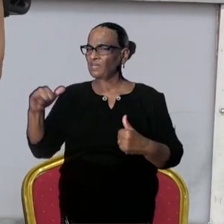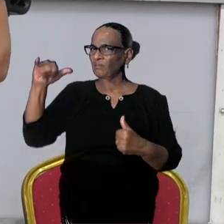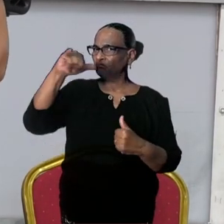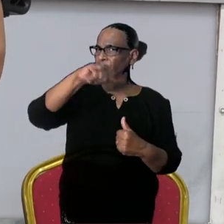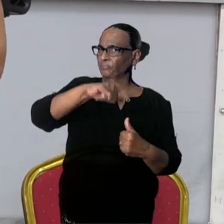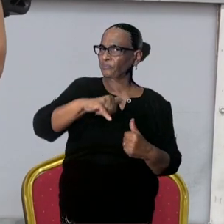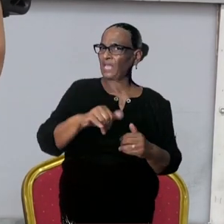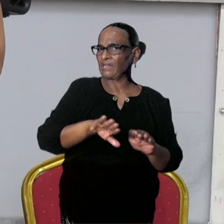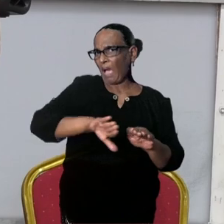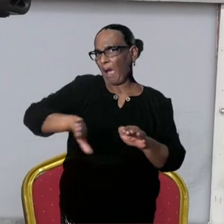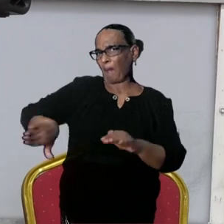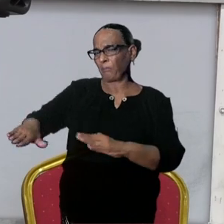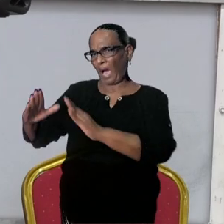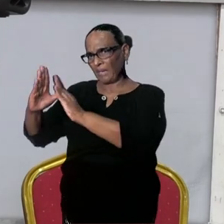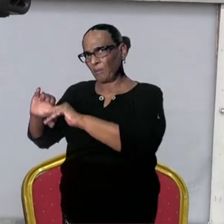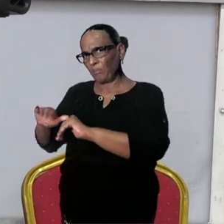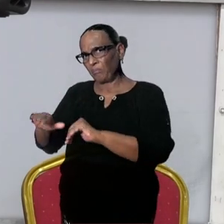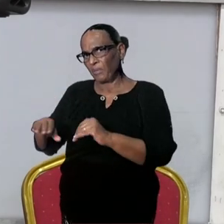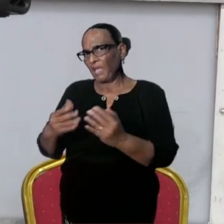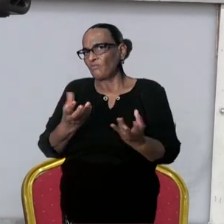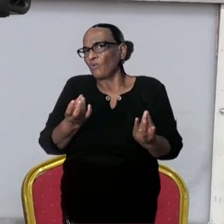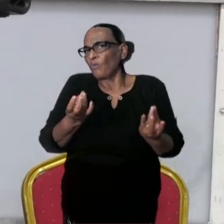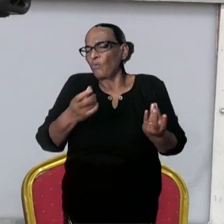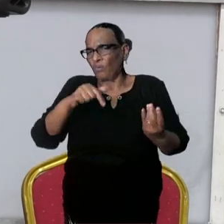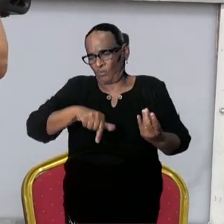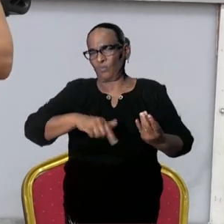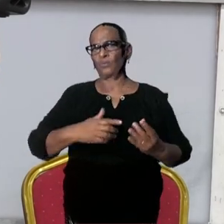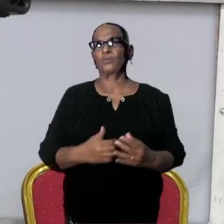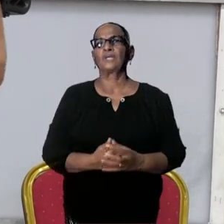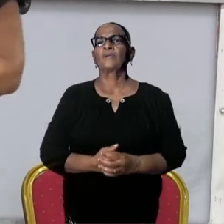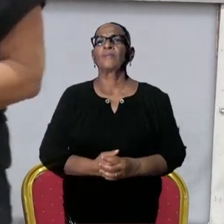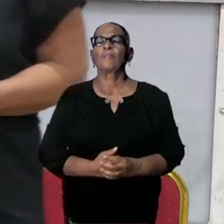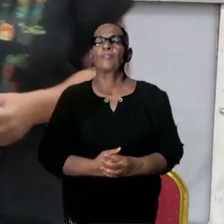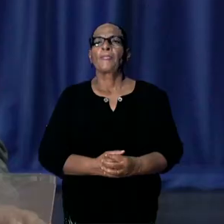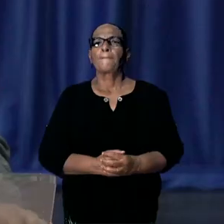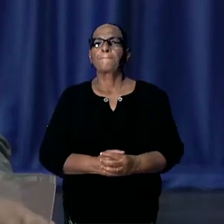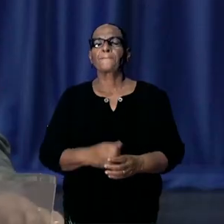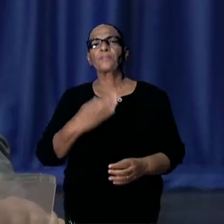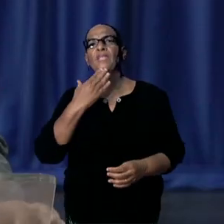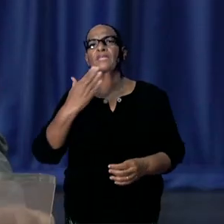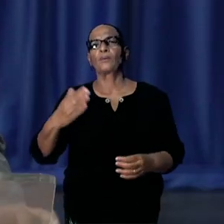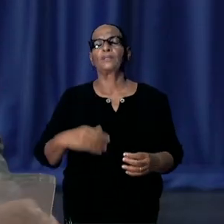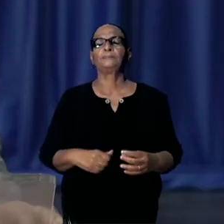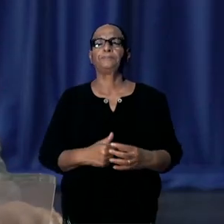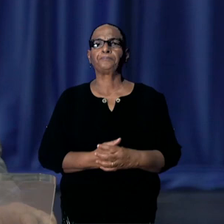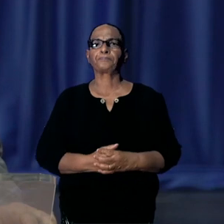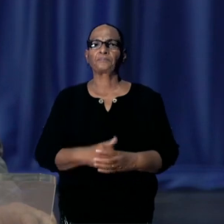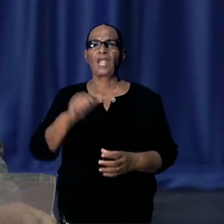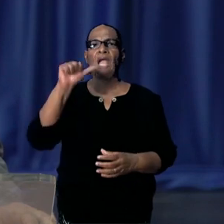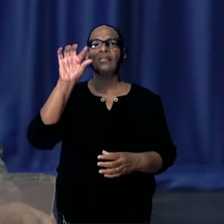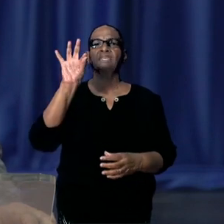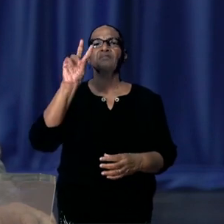hoe het met de quarantaine gaat. Maar u gaat waarschijnlijk zeggen dat iemand anders dat moet beantwoorden. Ja, dank u wel. ATV.